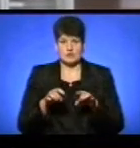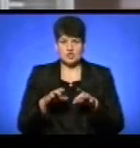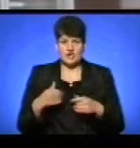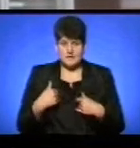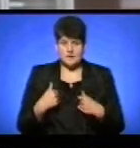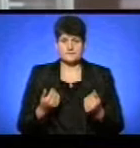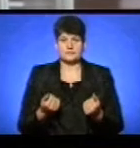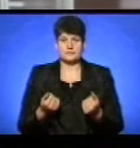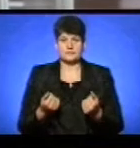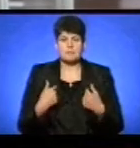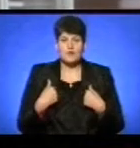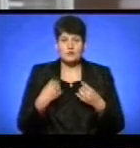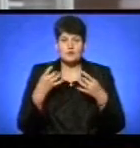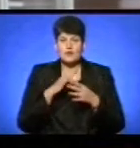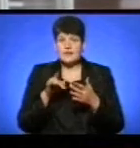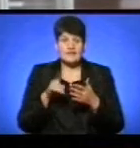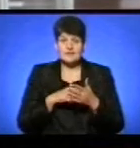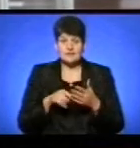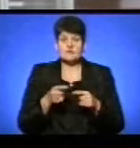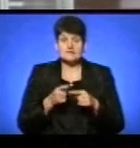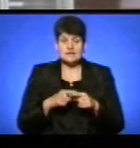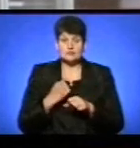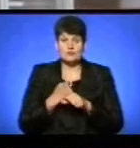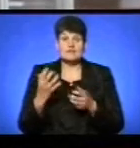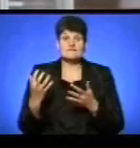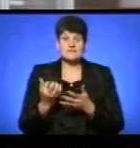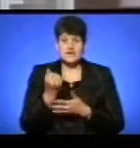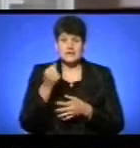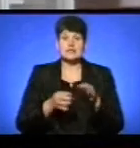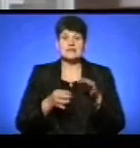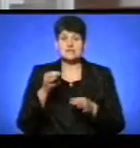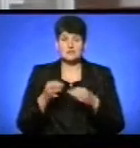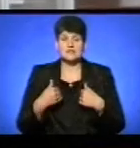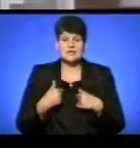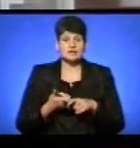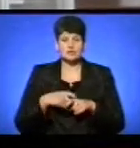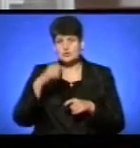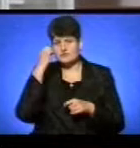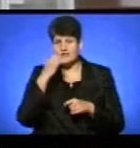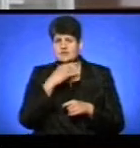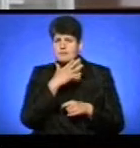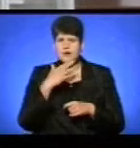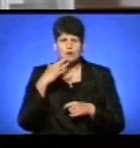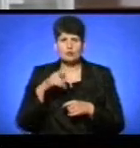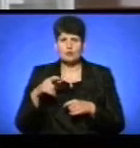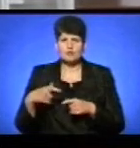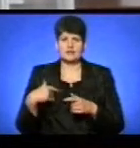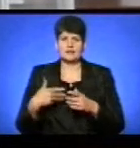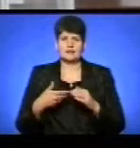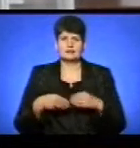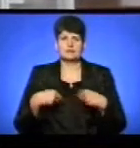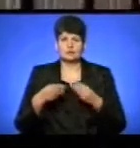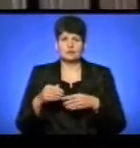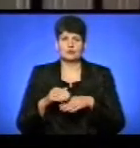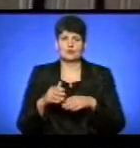Але мені просто не віриться, що ми це зробили, ми виграли суд. І я дуже вдячна багатьом людям, які простягнули руку